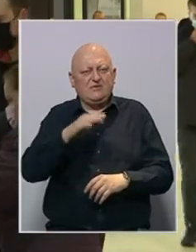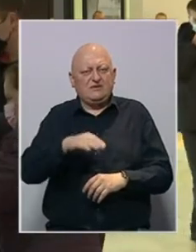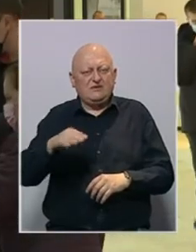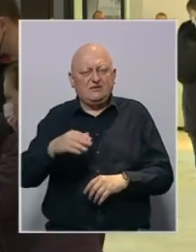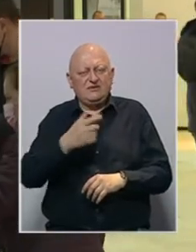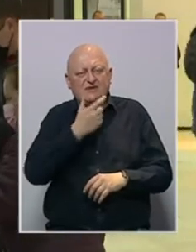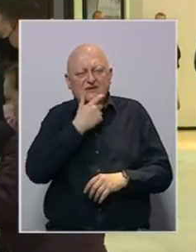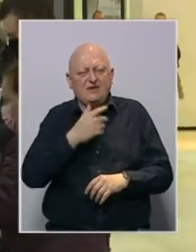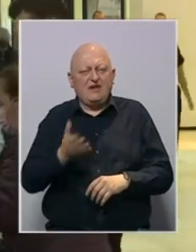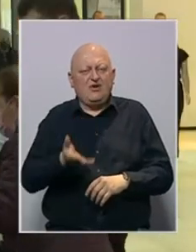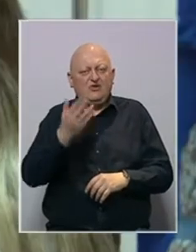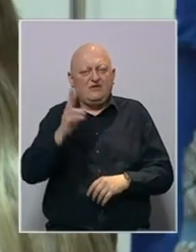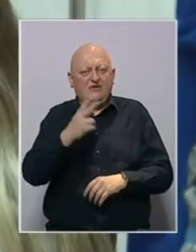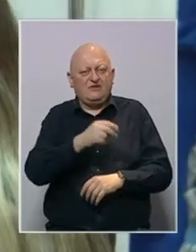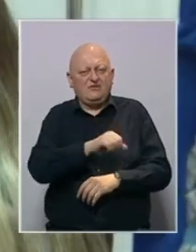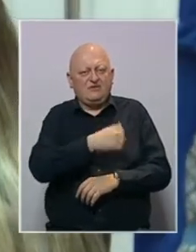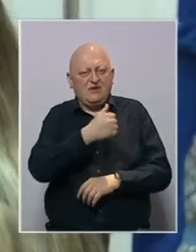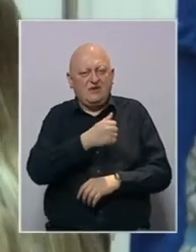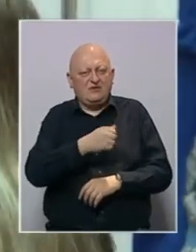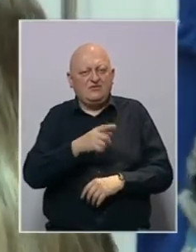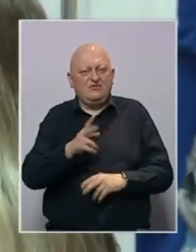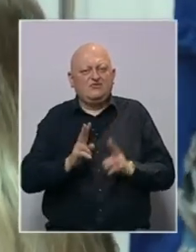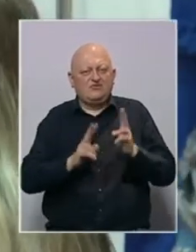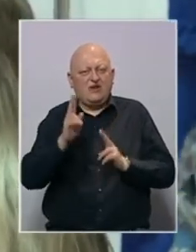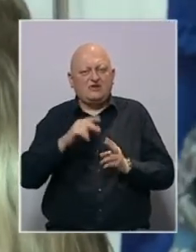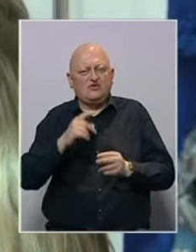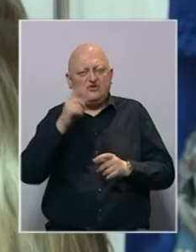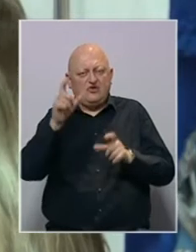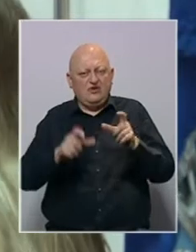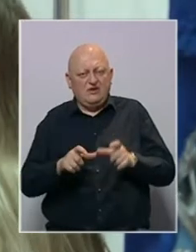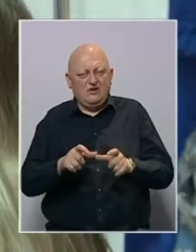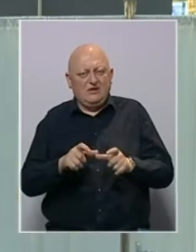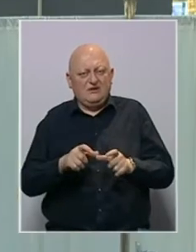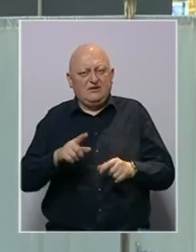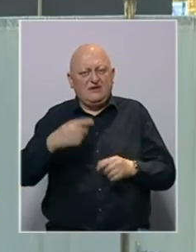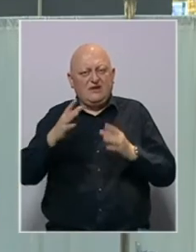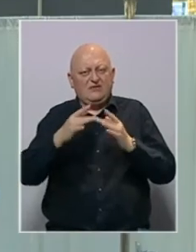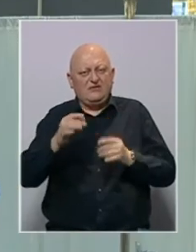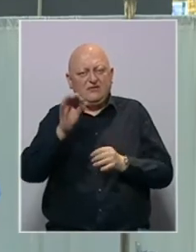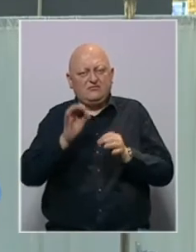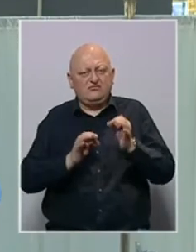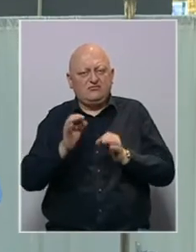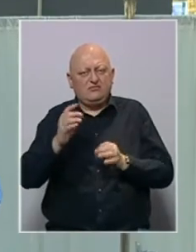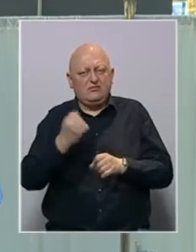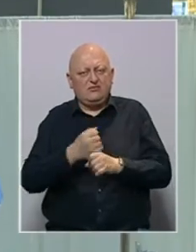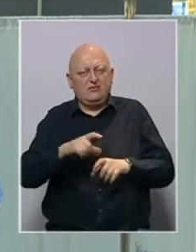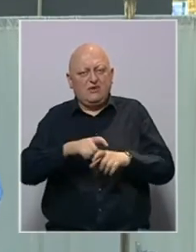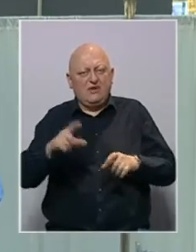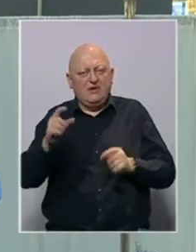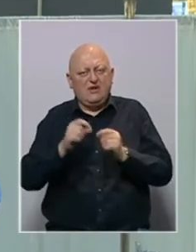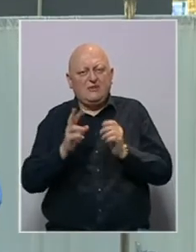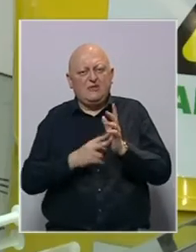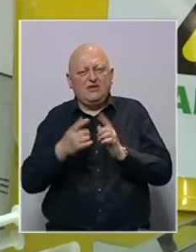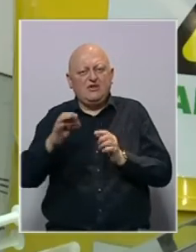Cijepljena su i djeca starija do 12 godina uz suglasnost roditelja. Naredni vikend planirano je formiranje punuta